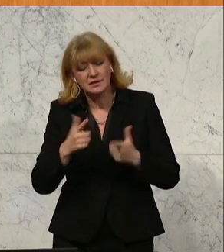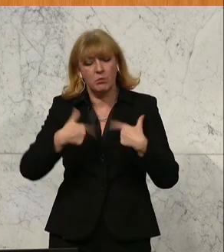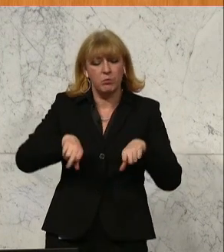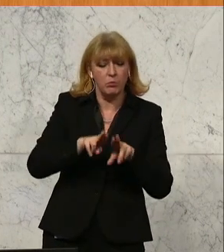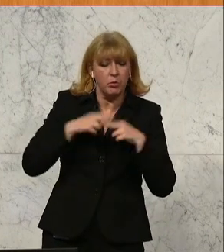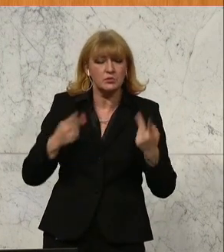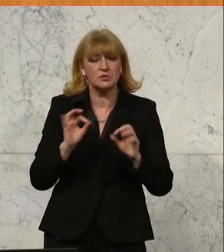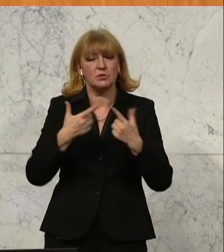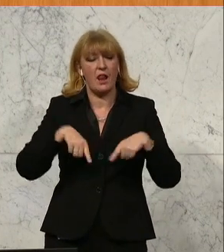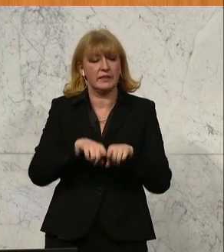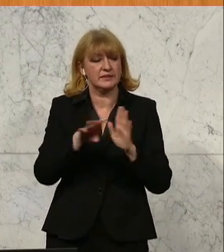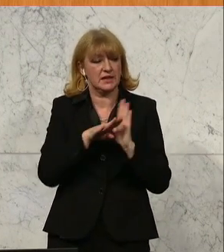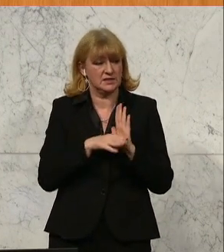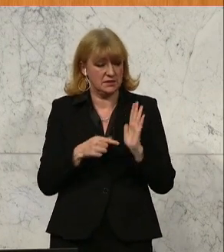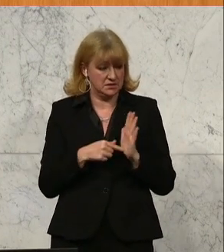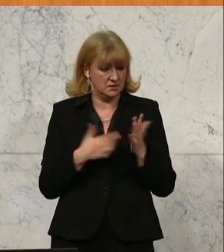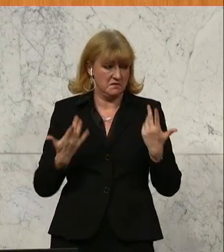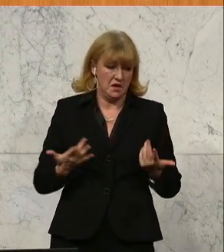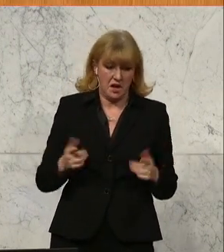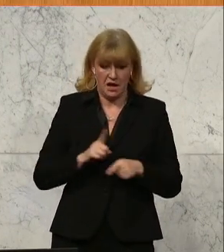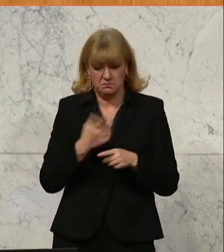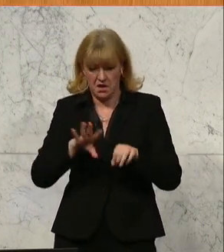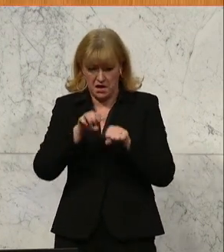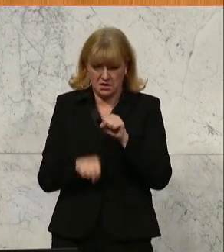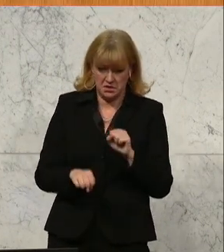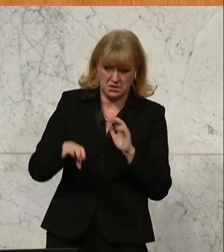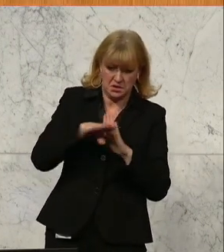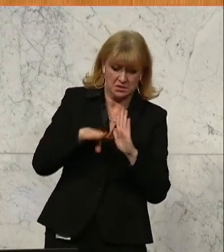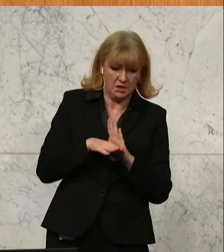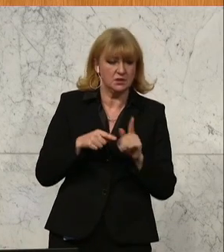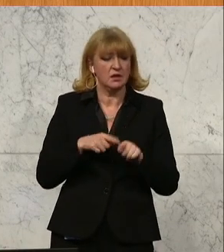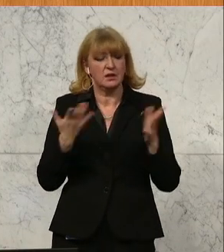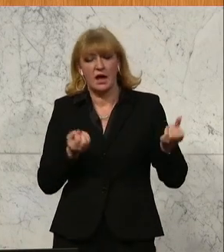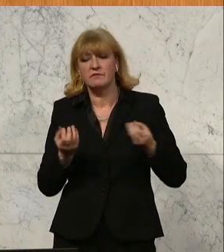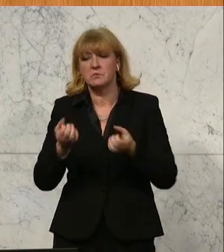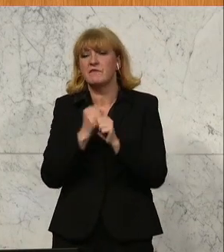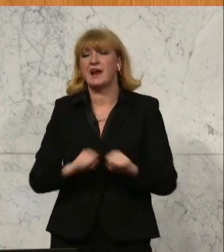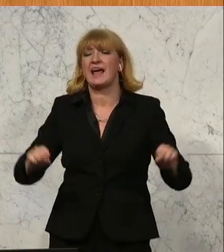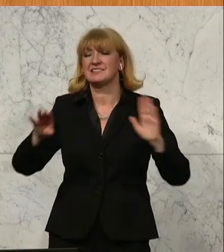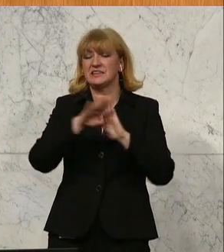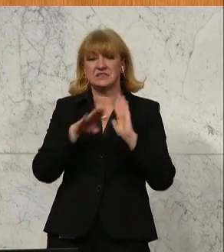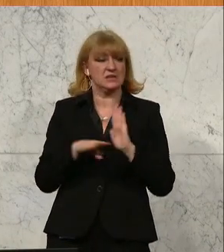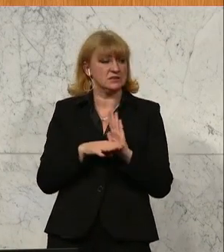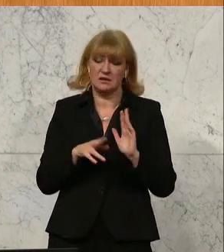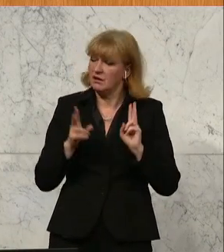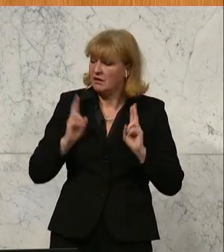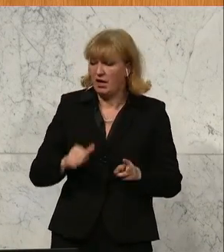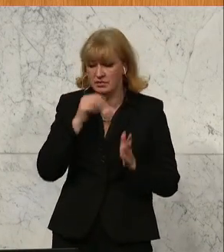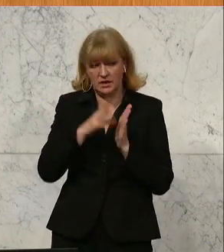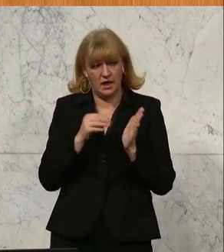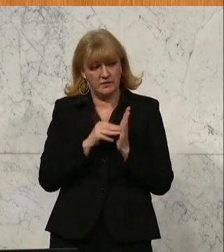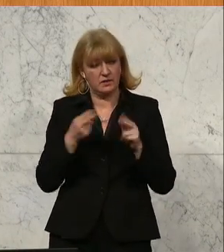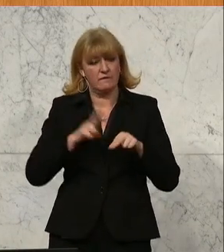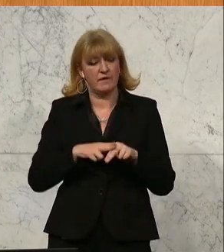Informationszugangsregelungen vorsieht, vielleicht auch restriktivere, wird das Informationsfreiheitsgesetz nicht anwendbar, weil es einen